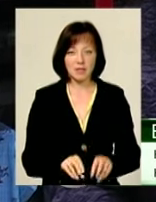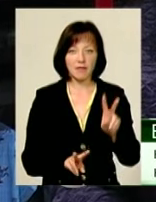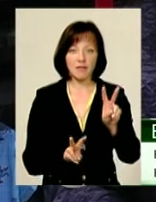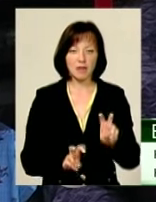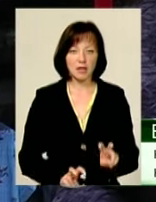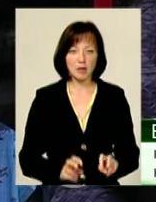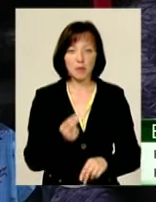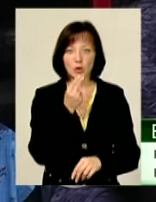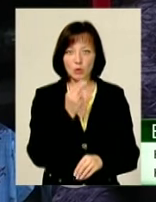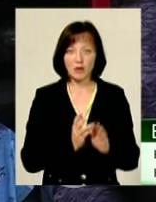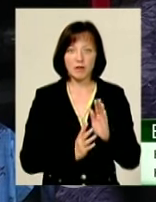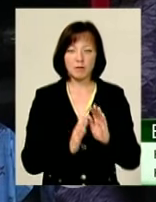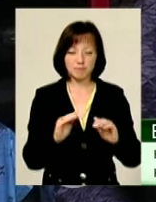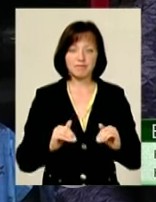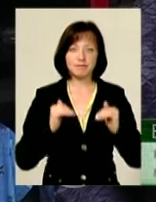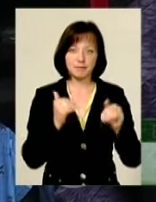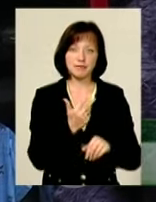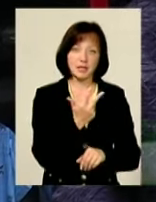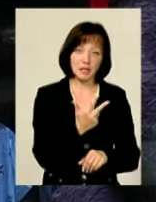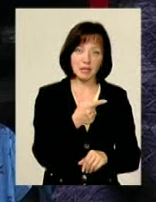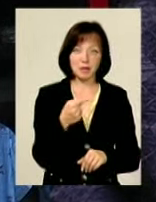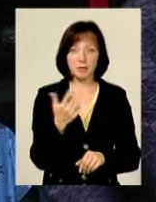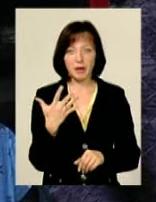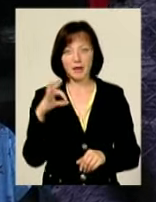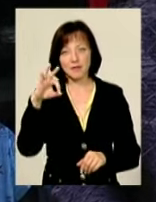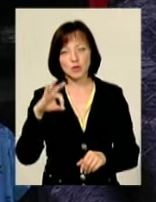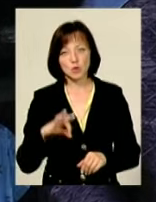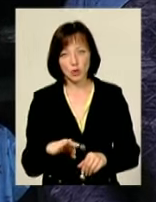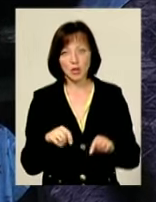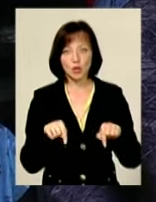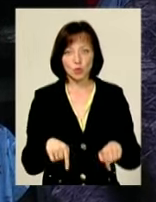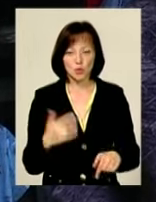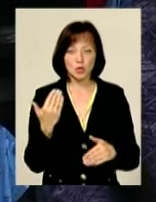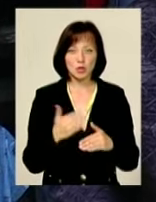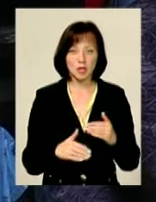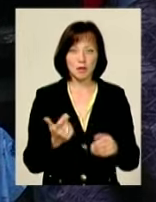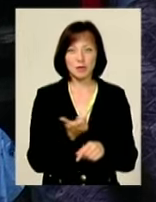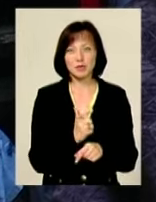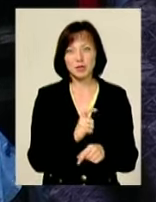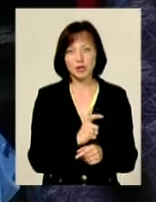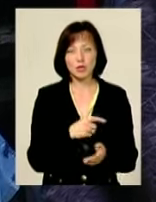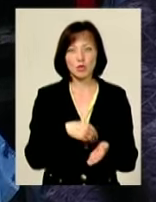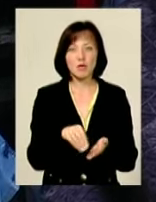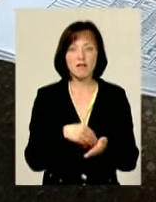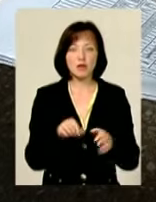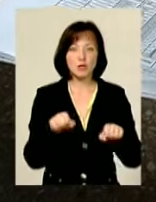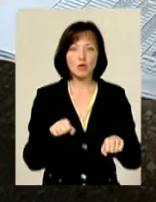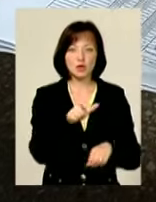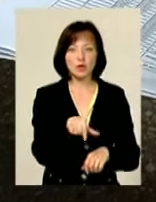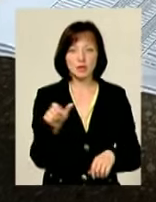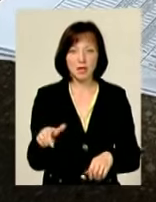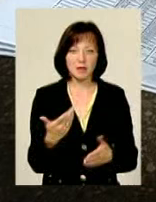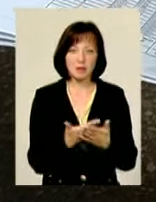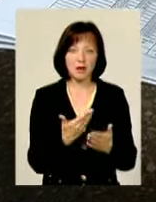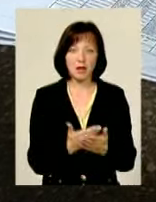виросли на 3,5% порівня з минулого року. Тут вже задівається більша куповина спроможність людей. Бощовий